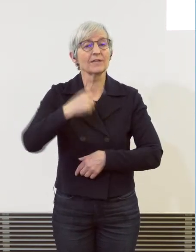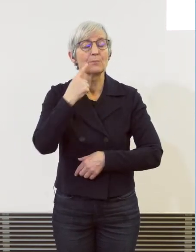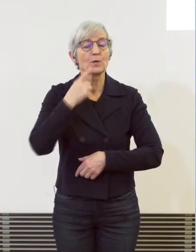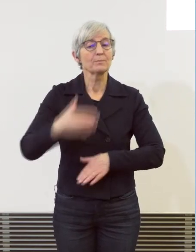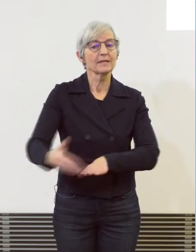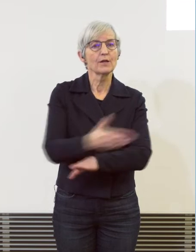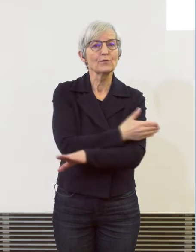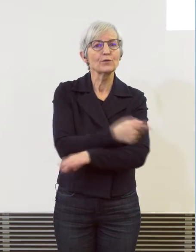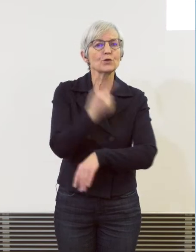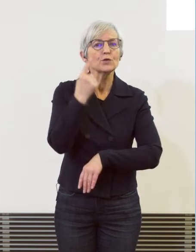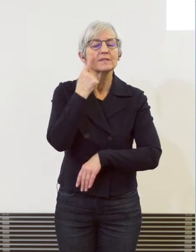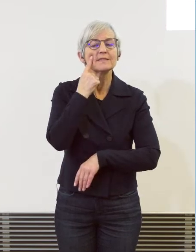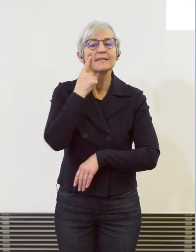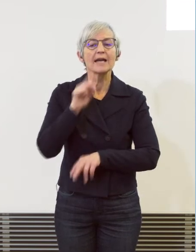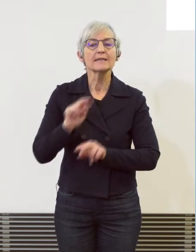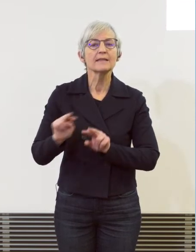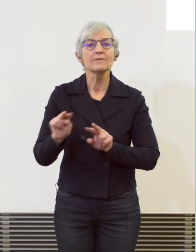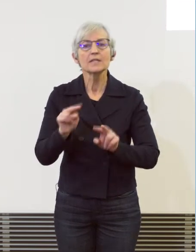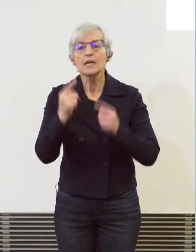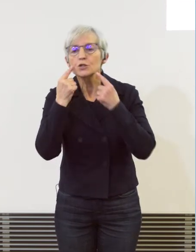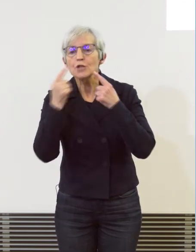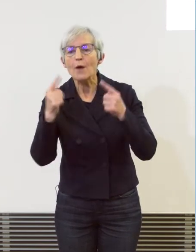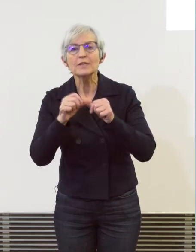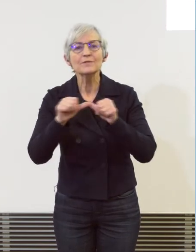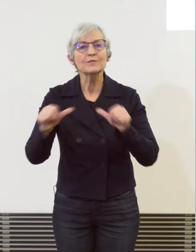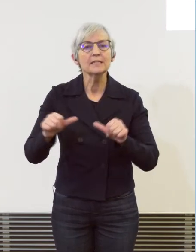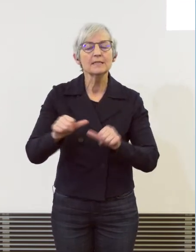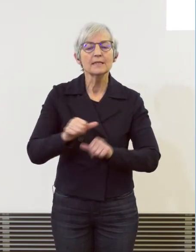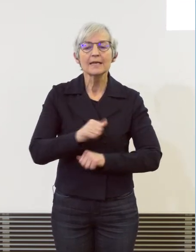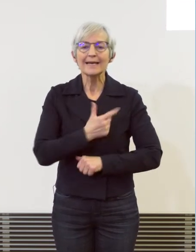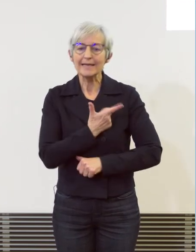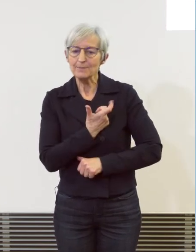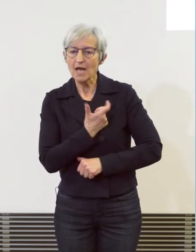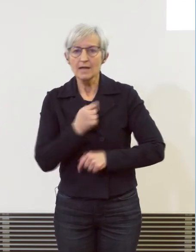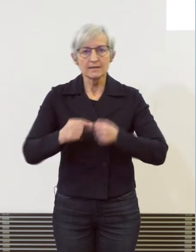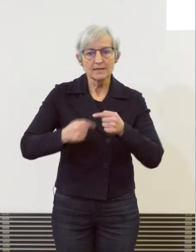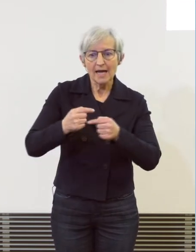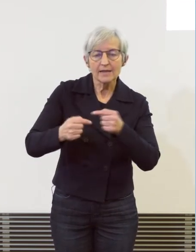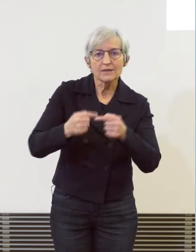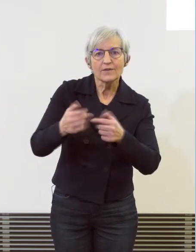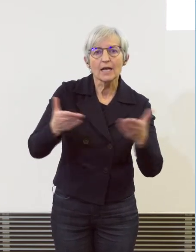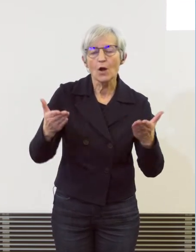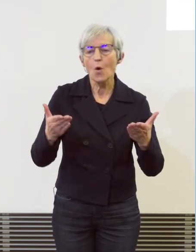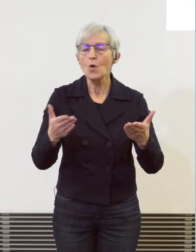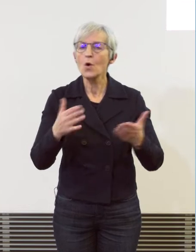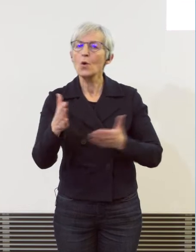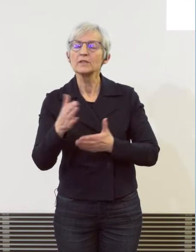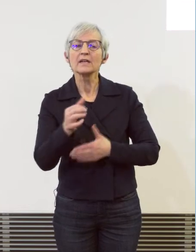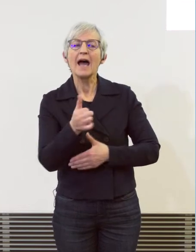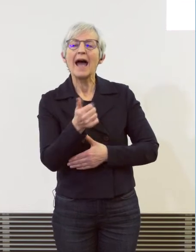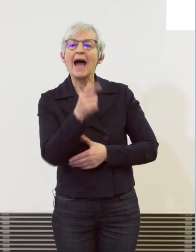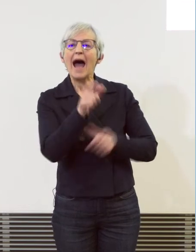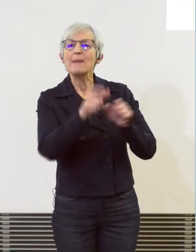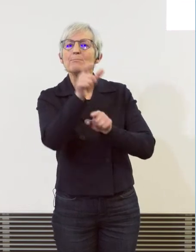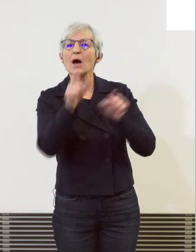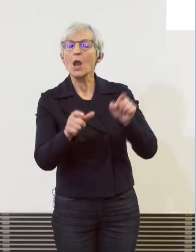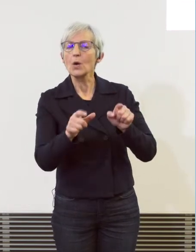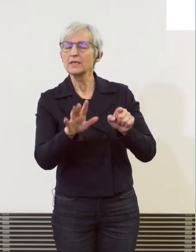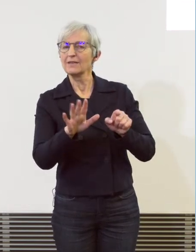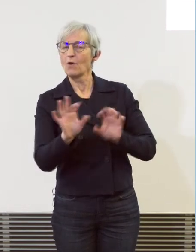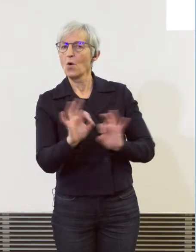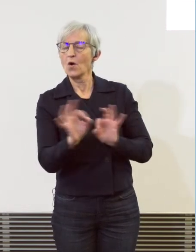Kriminalitätsentwicklung wahrzunehmen, auch einzelne Leute, die ab dem Karre zu fallen, drohen,